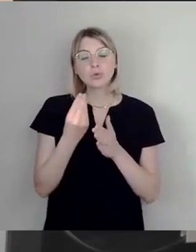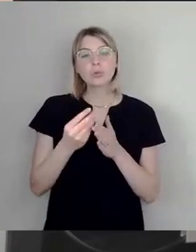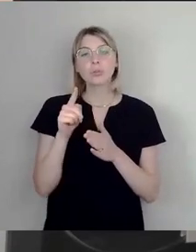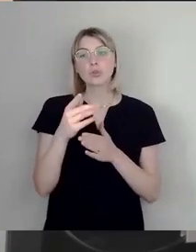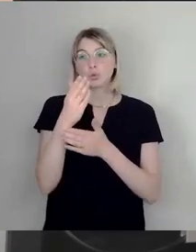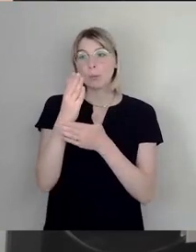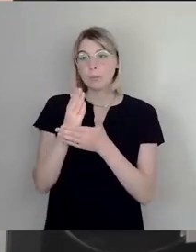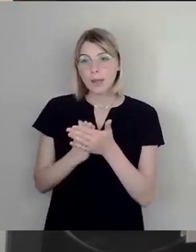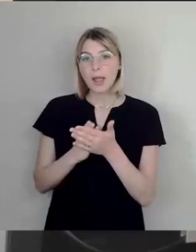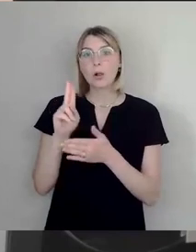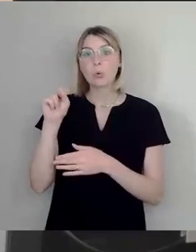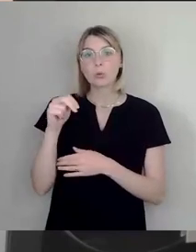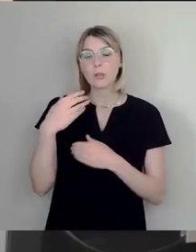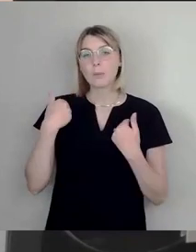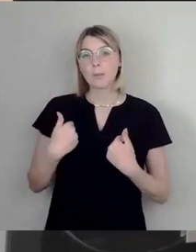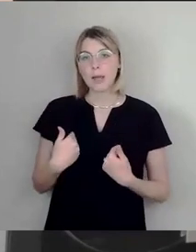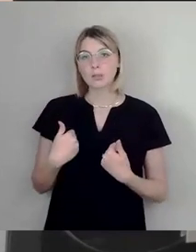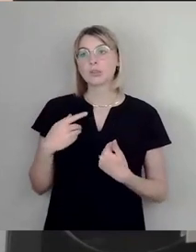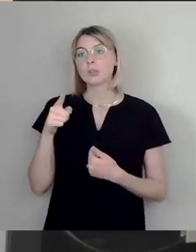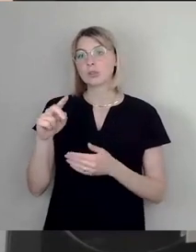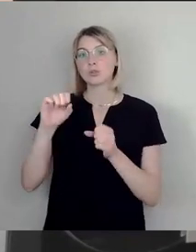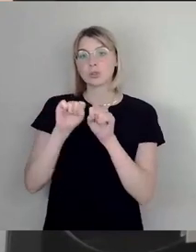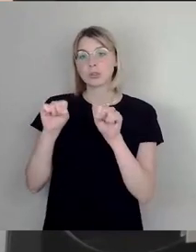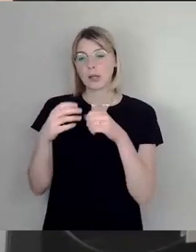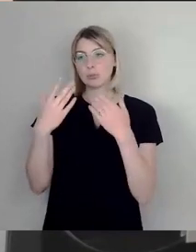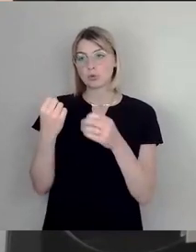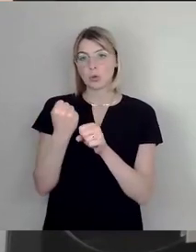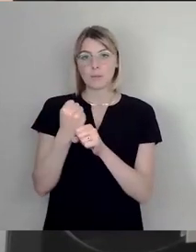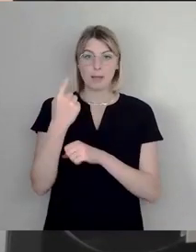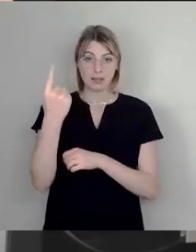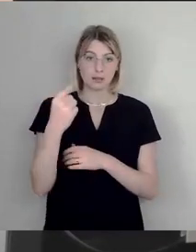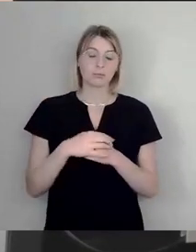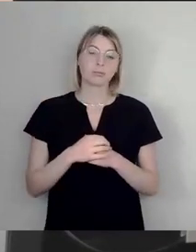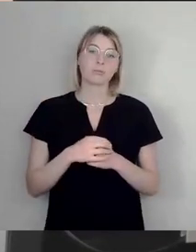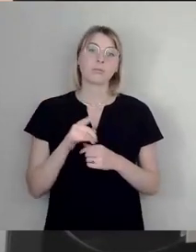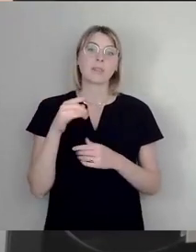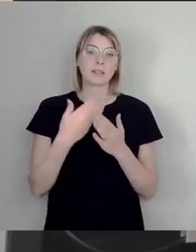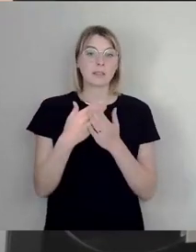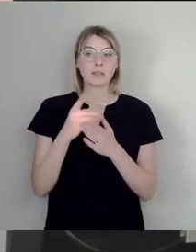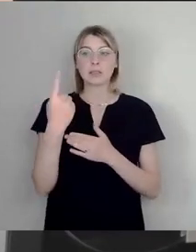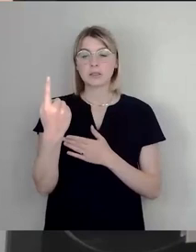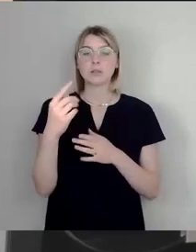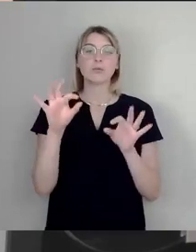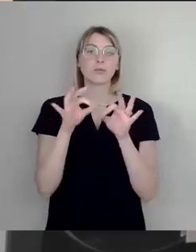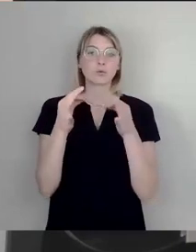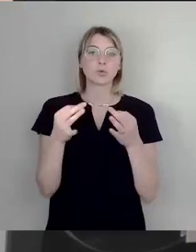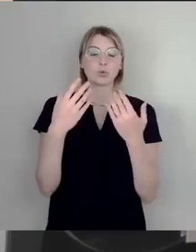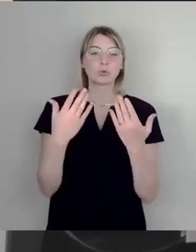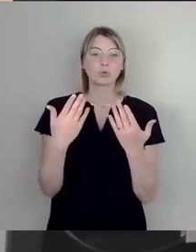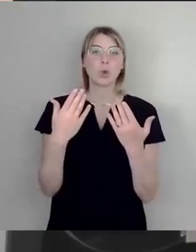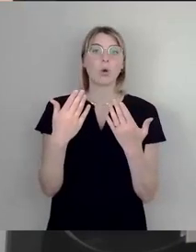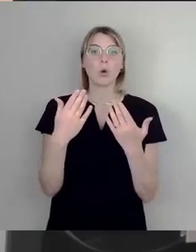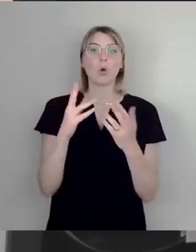SED-DDR-Systems machte und durch ihre Funktion zu einem Bestandteil eines undemokratischen Repressionssystems